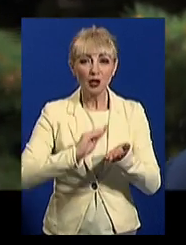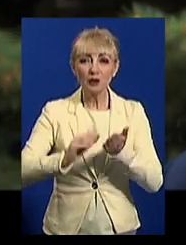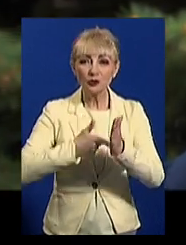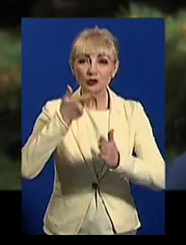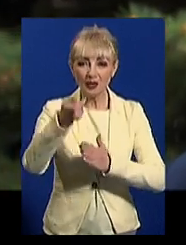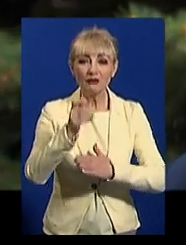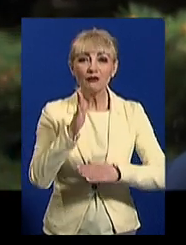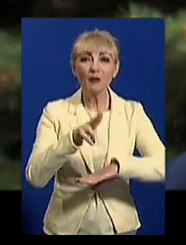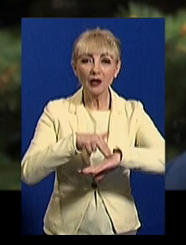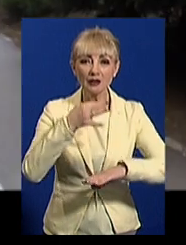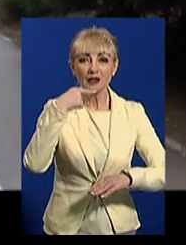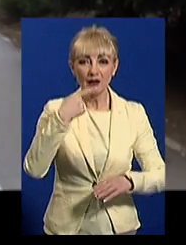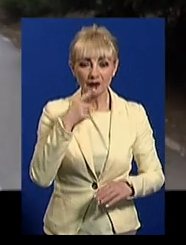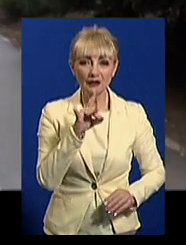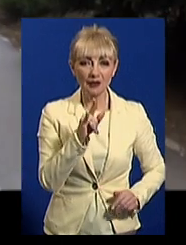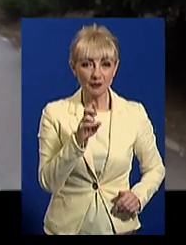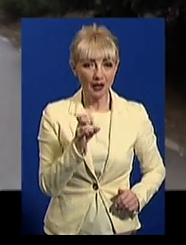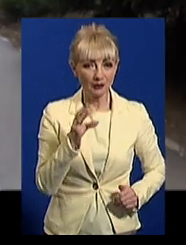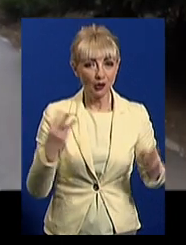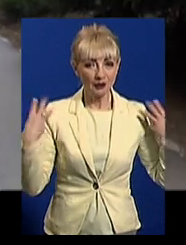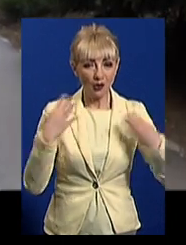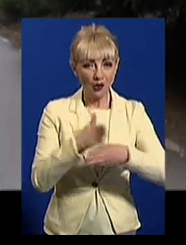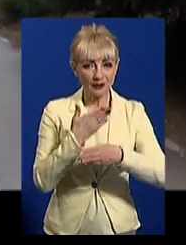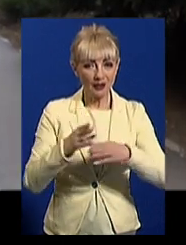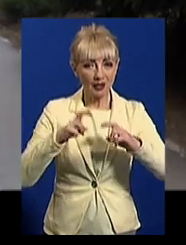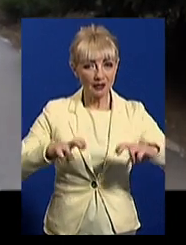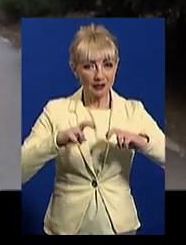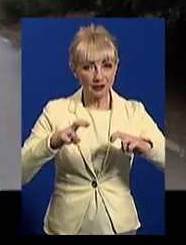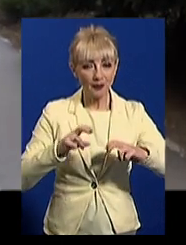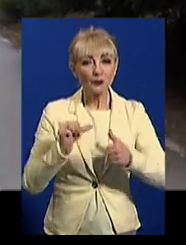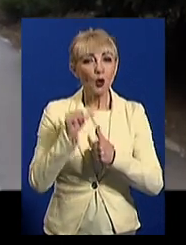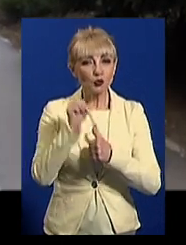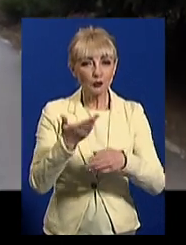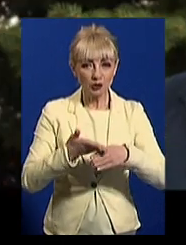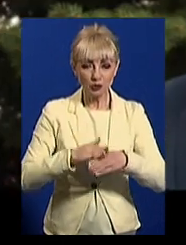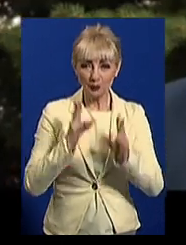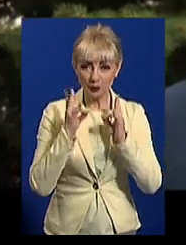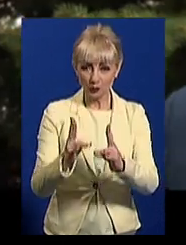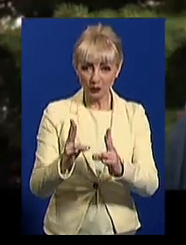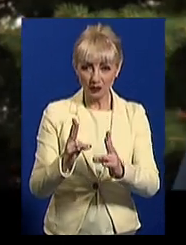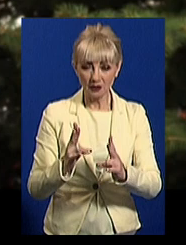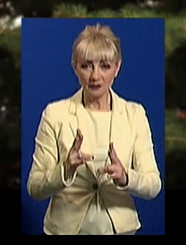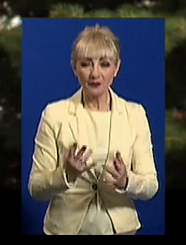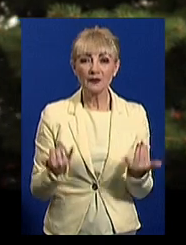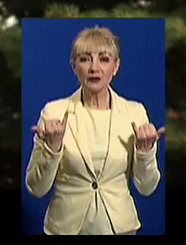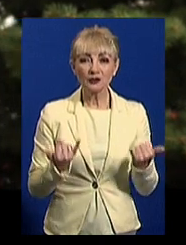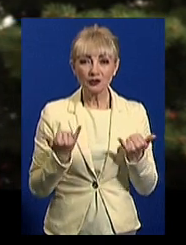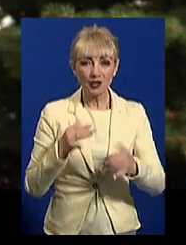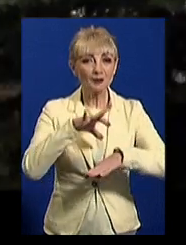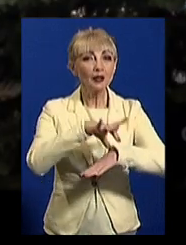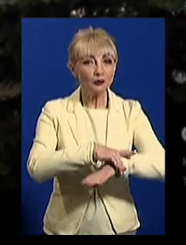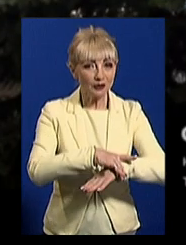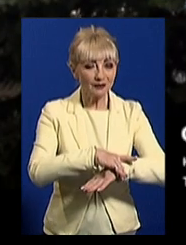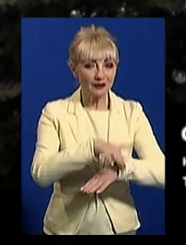заяви до поліції, говорить Сергій Ребенко, начальник відділу розслідування особливо тяжких злочинів. Наразі підозрюваних